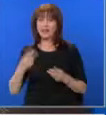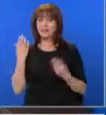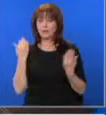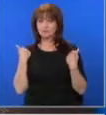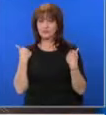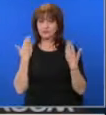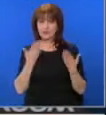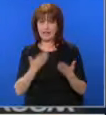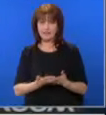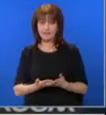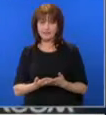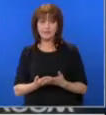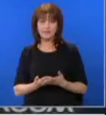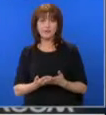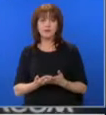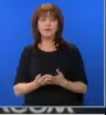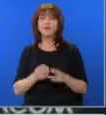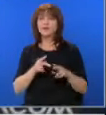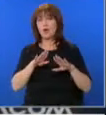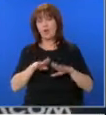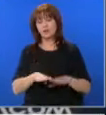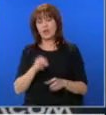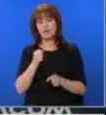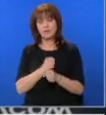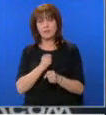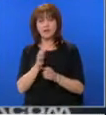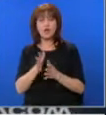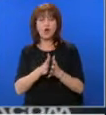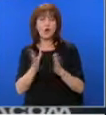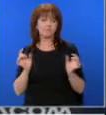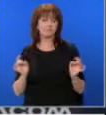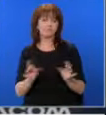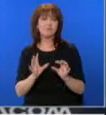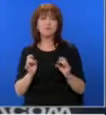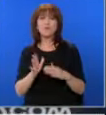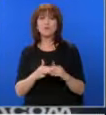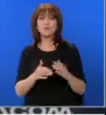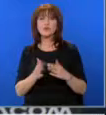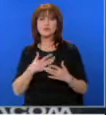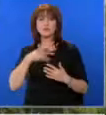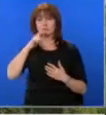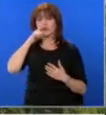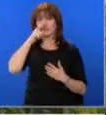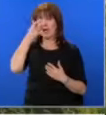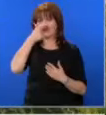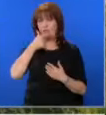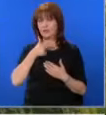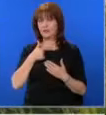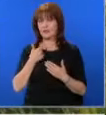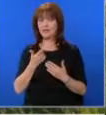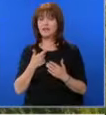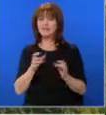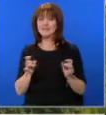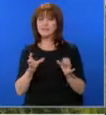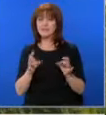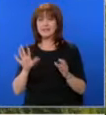телекомуникационна компания. В футболен съюз трябва да работят хора, които са професионалисти и които имат авторитет в обществото. В момента сме в